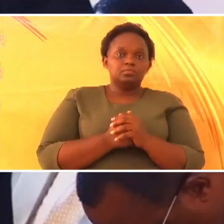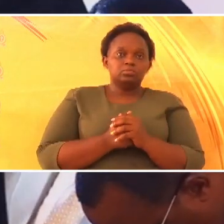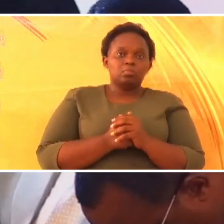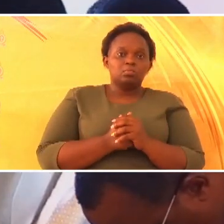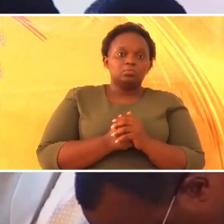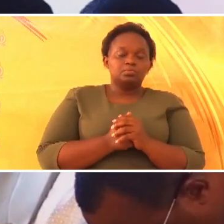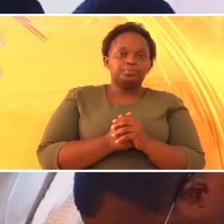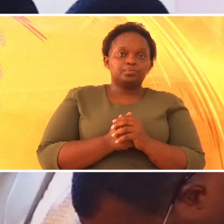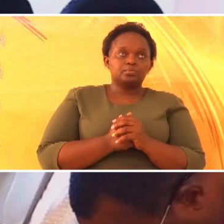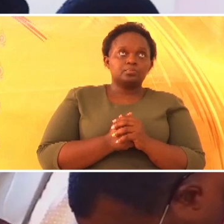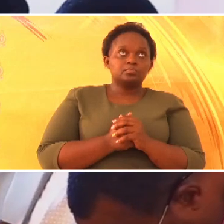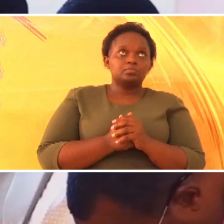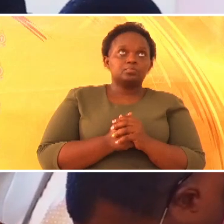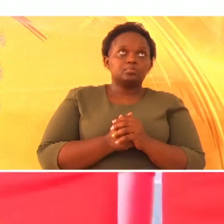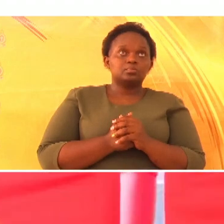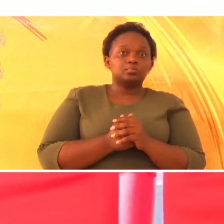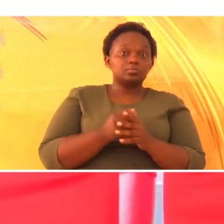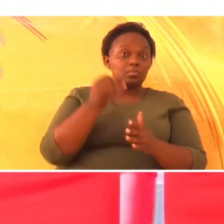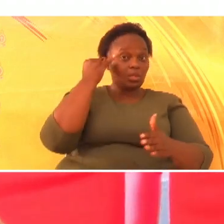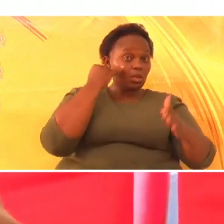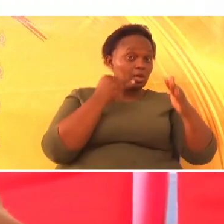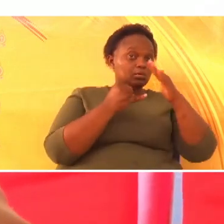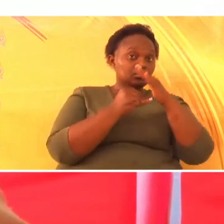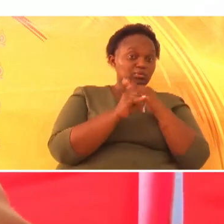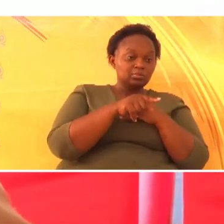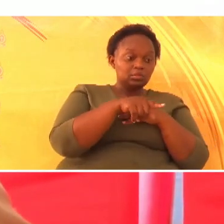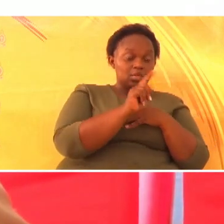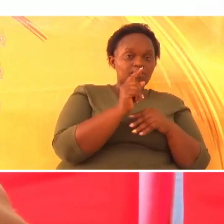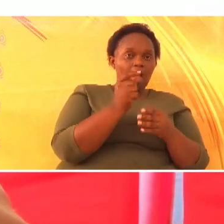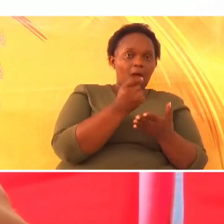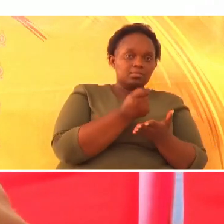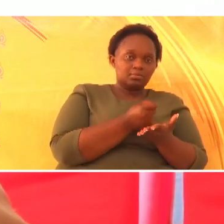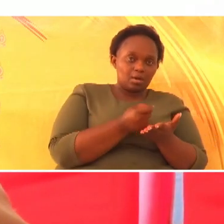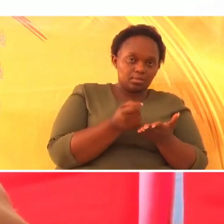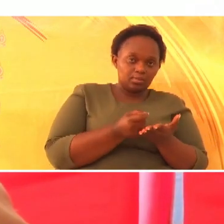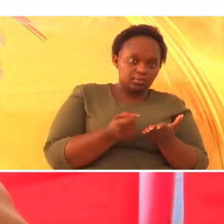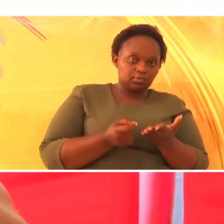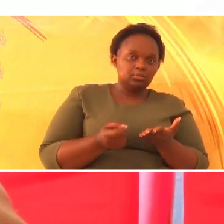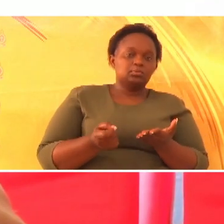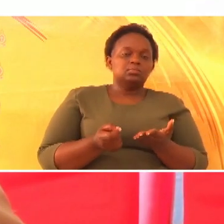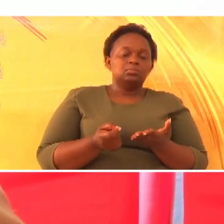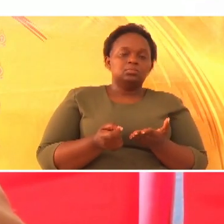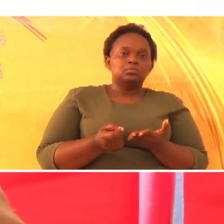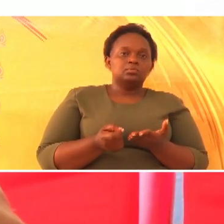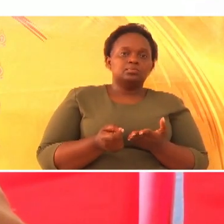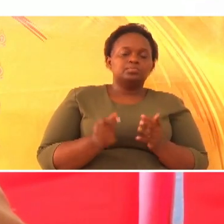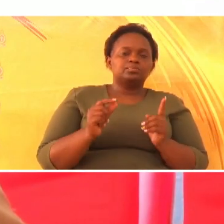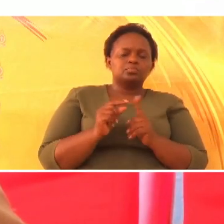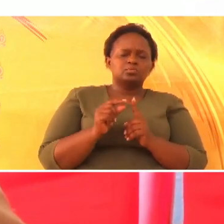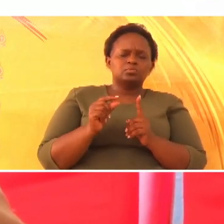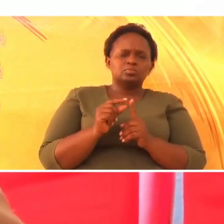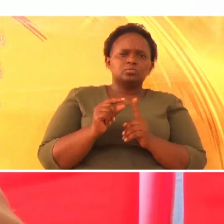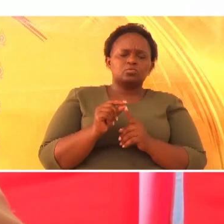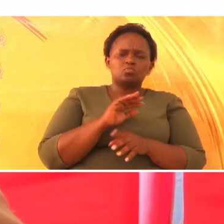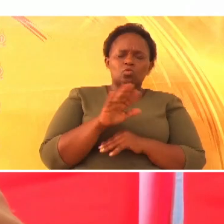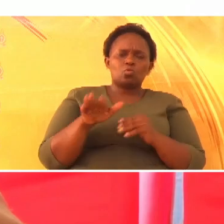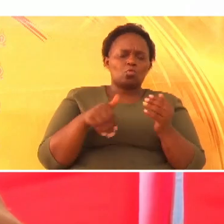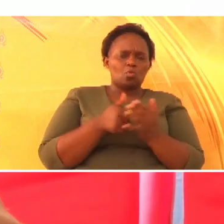Isaia ndiye alieandika maneno haya yote.